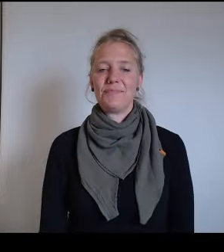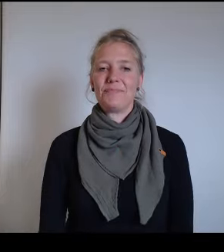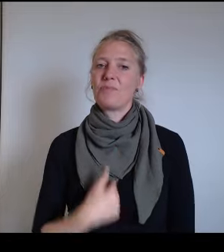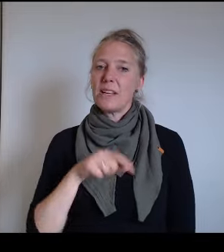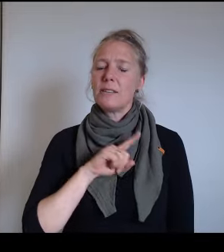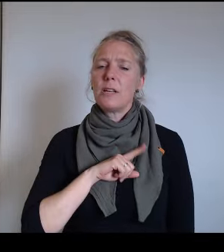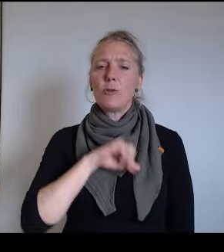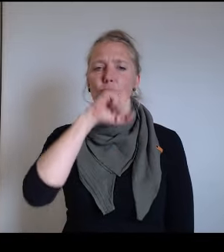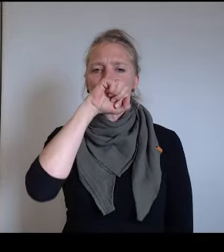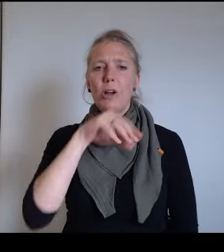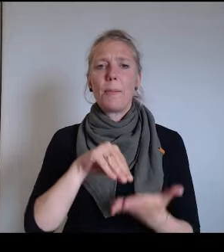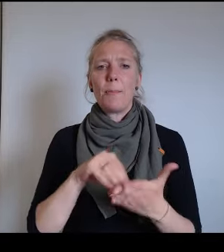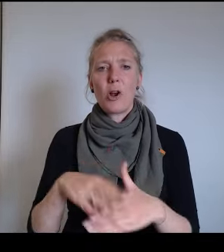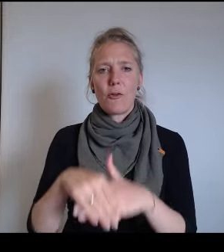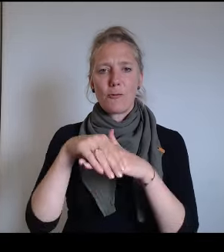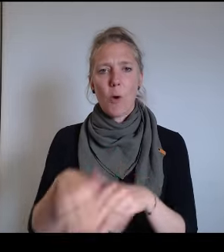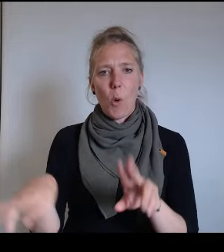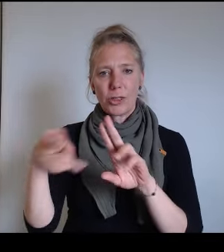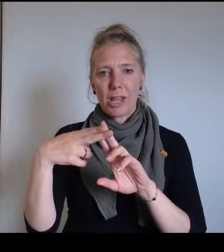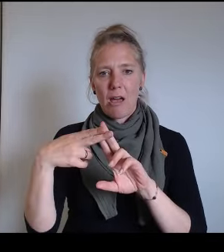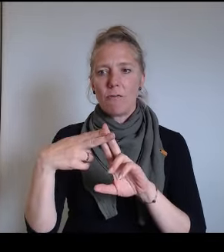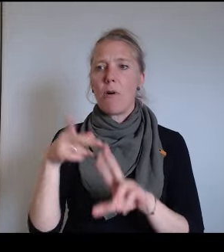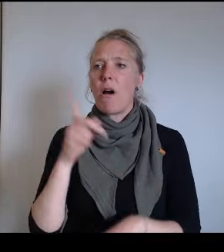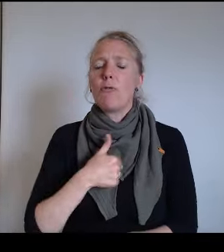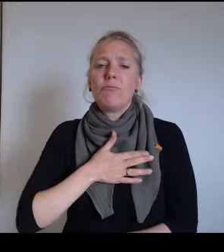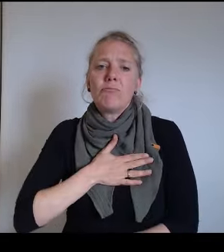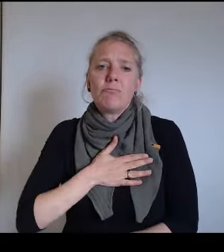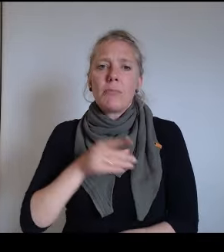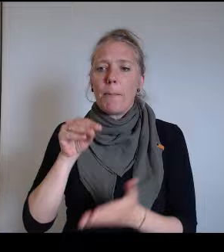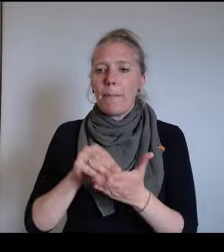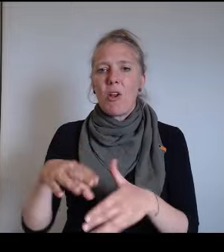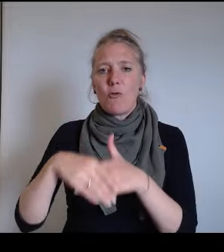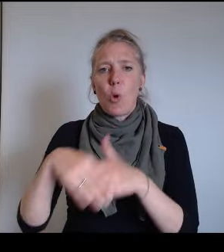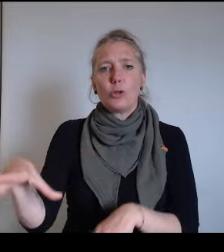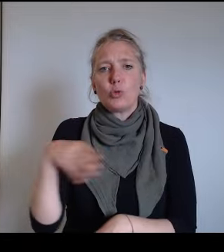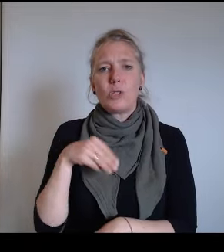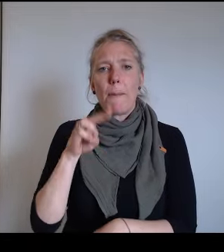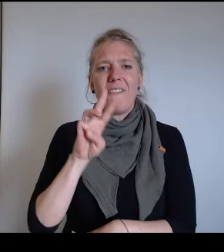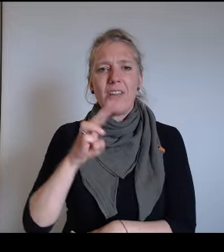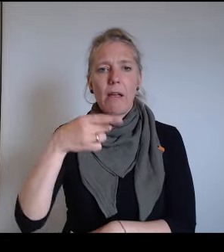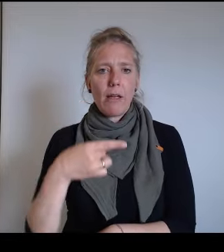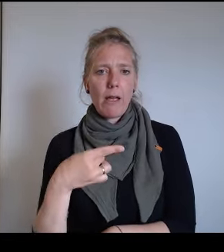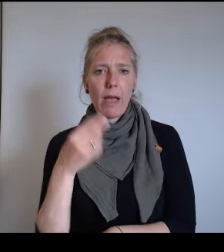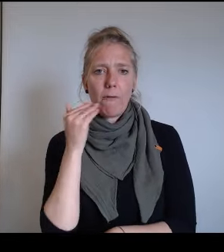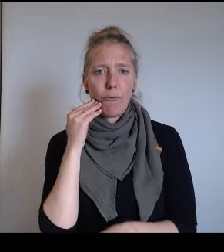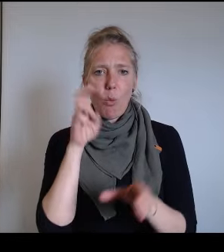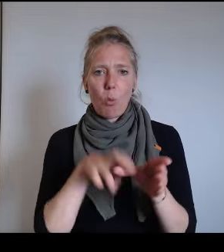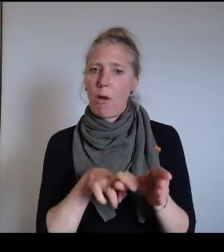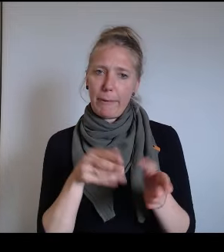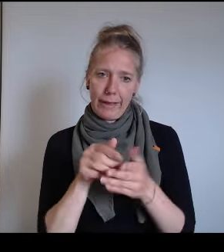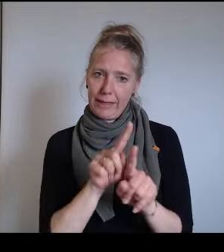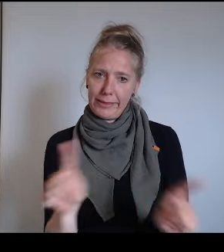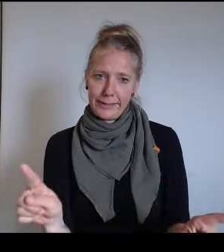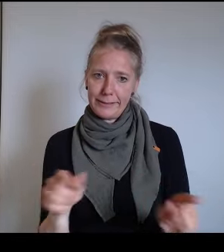mit Freunden. Ich würde auch gerne mit meinen Freunden in einer Begebung. Aber es ist nicht klar, etwas zu finden.